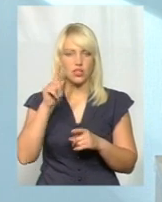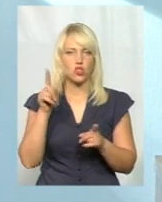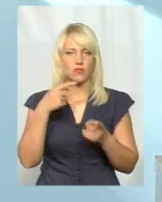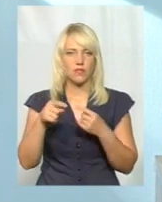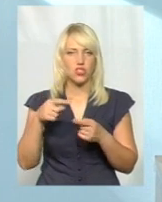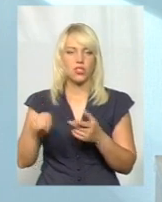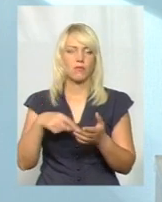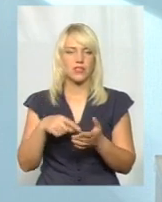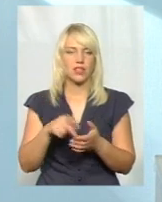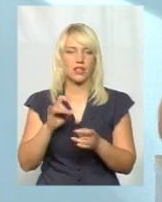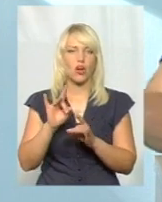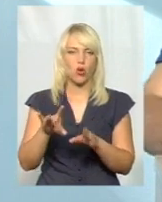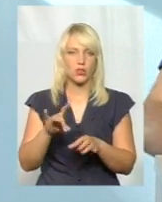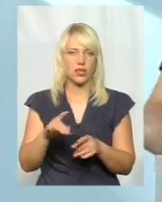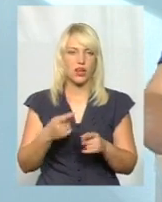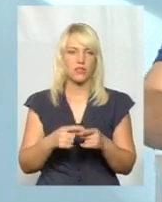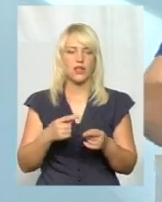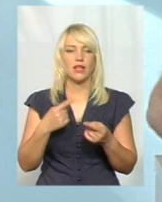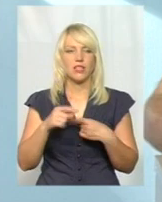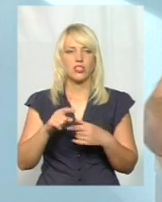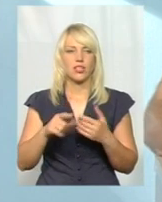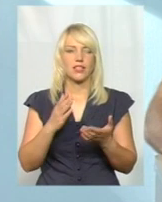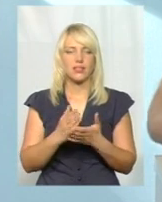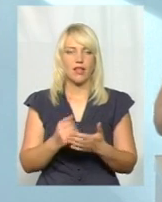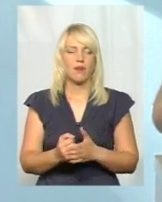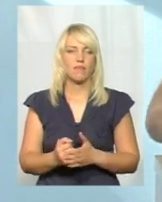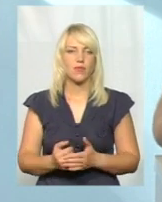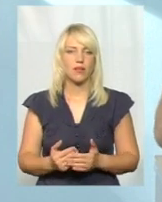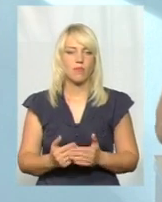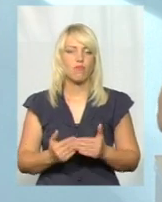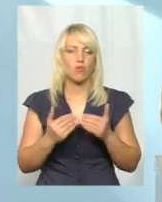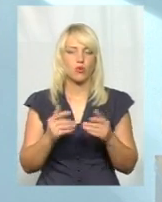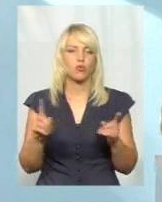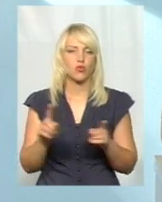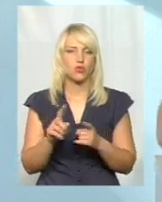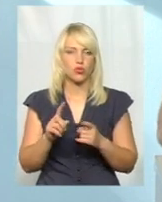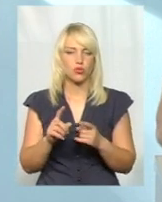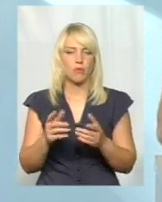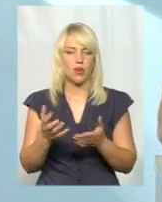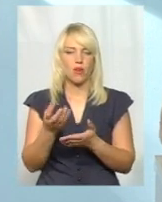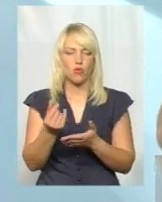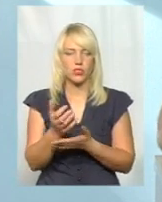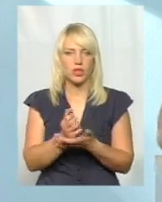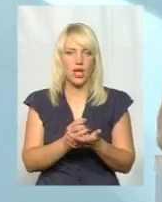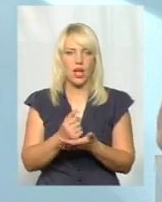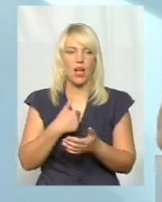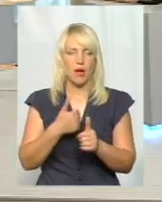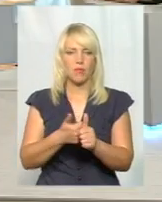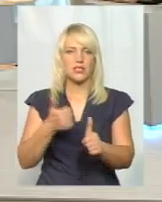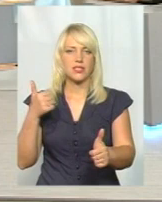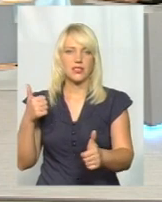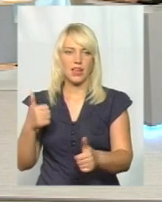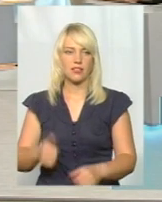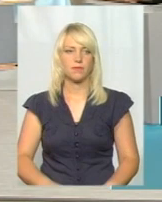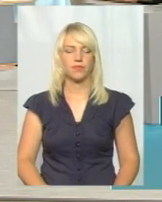давним оце. І вони вже мають якийсь поштовх до того, щоб акумулювати якісь певні кошти. ми завжди писемо задніх. Це дуже нам є